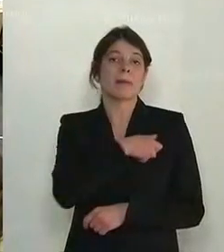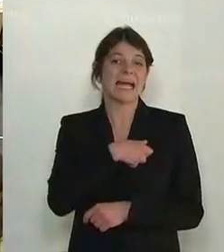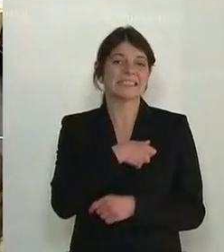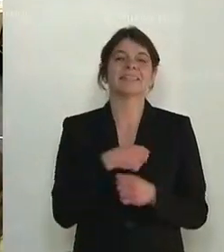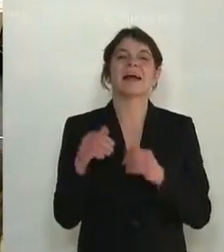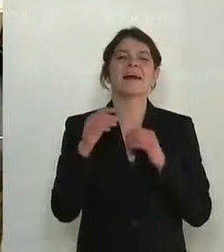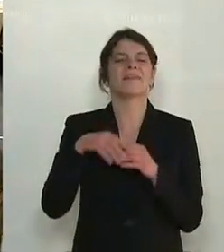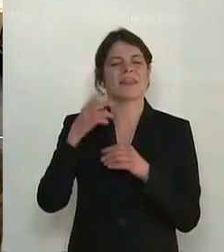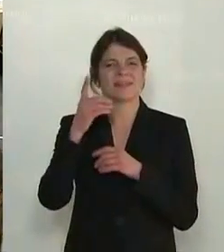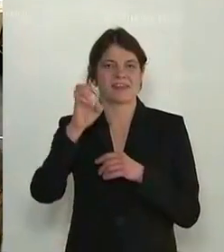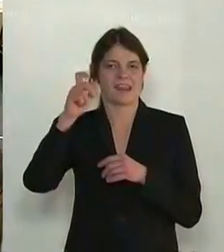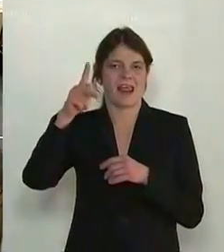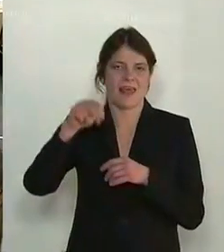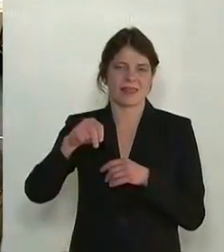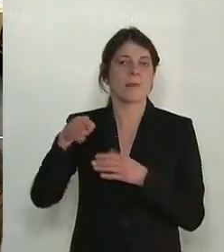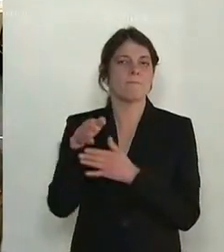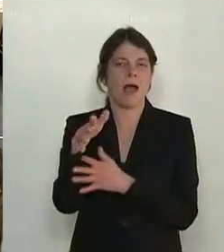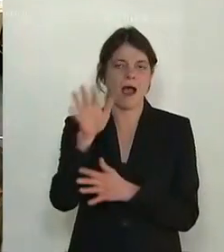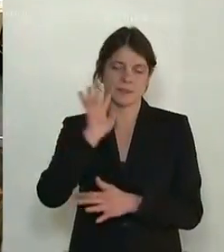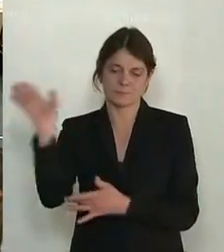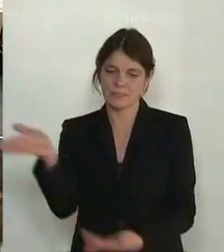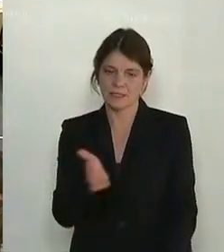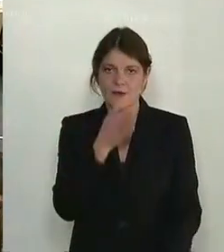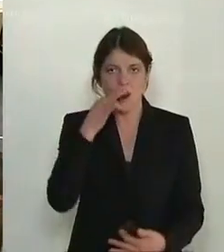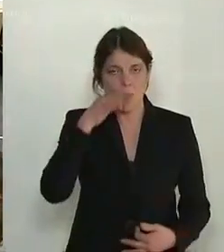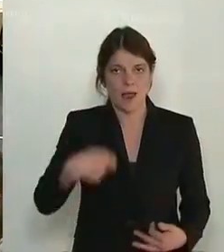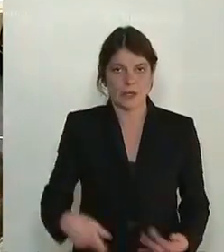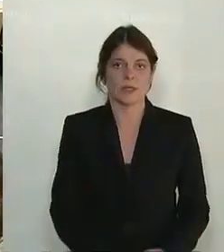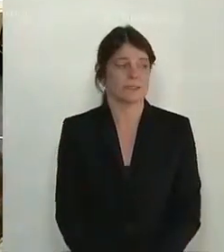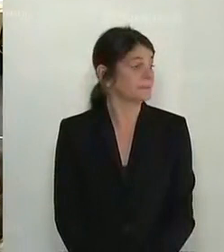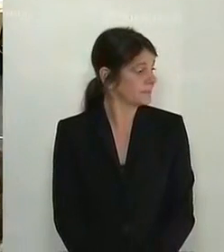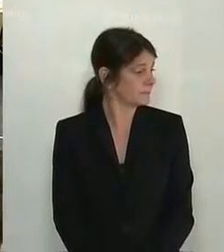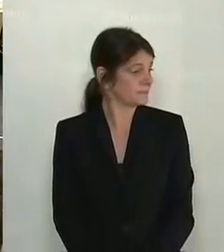Nächste Rednerin ist Romana Deckenbacher, sie kommt ebenso von der ÖVP.